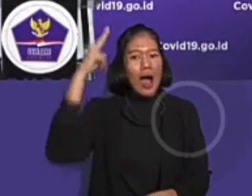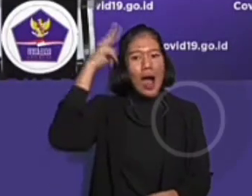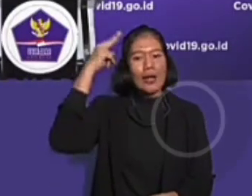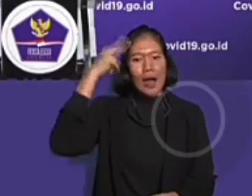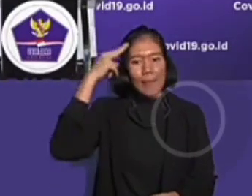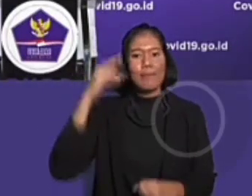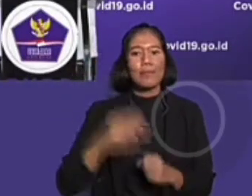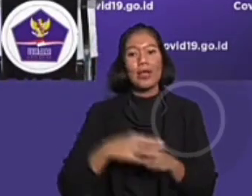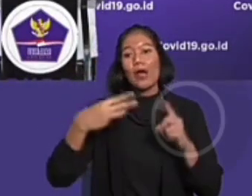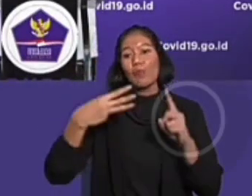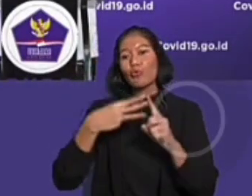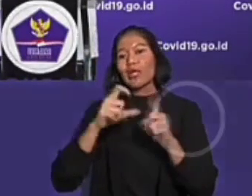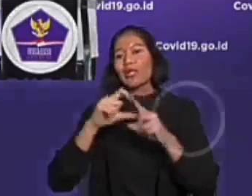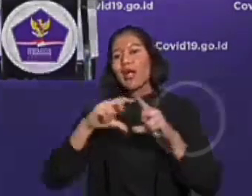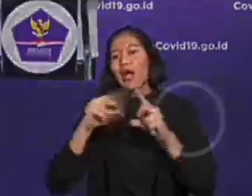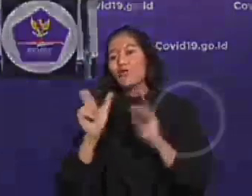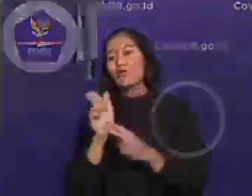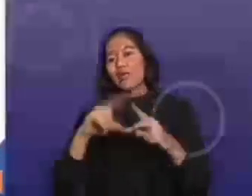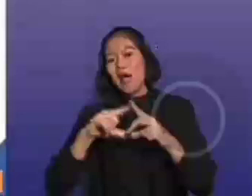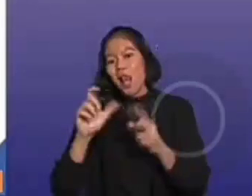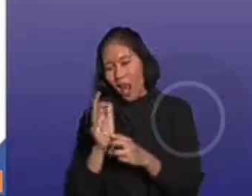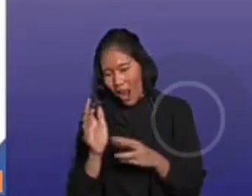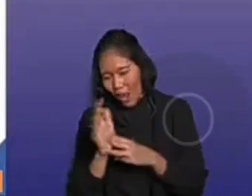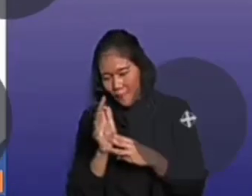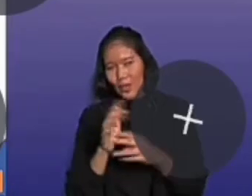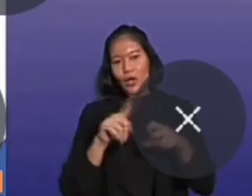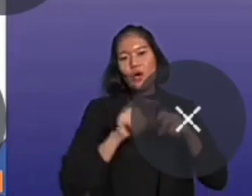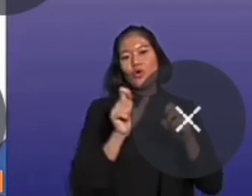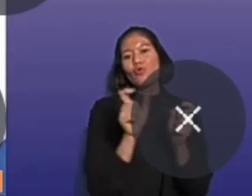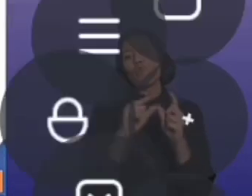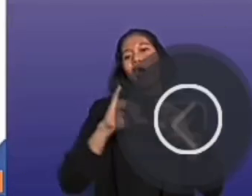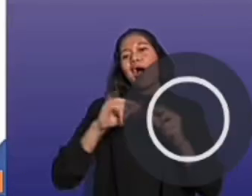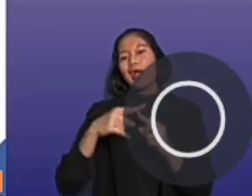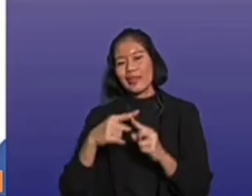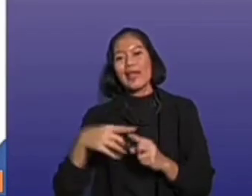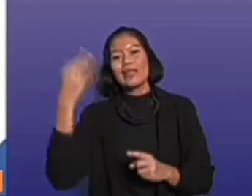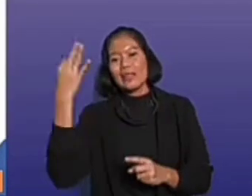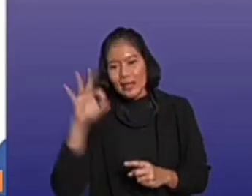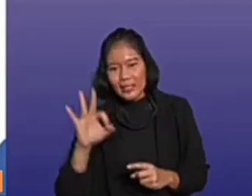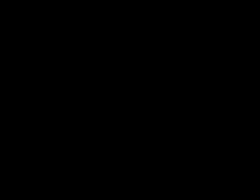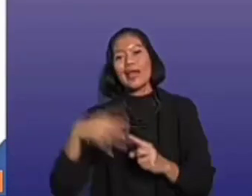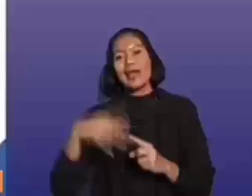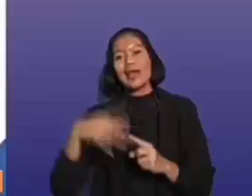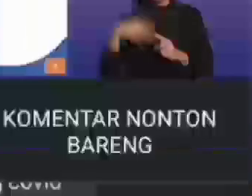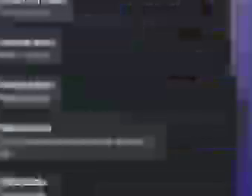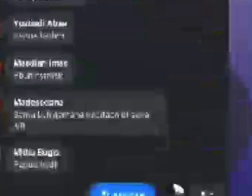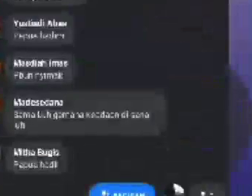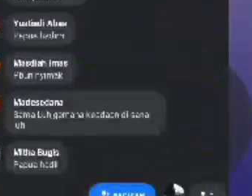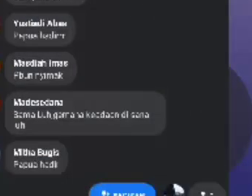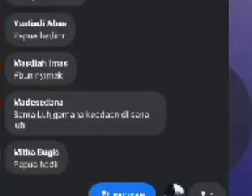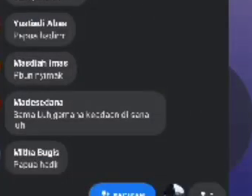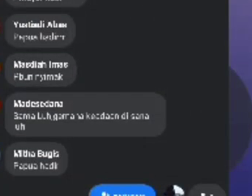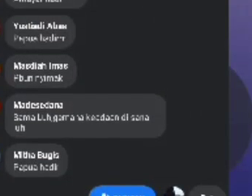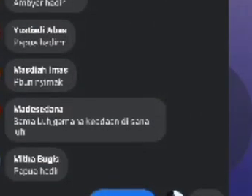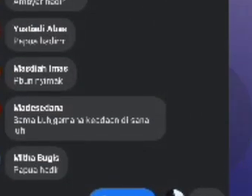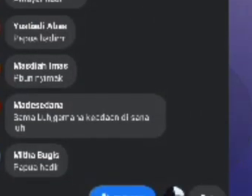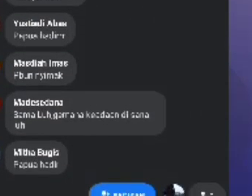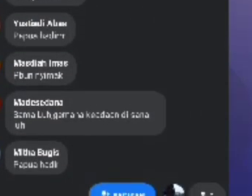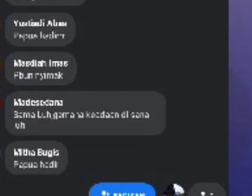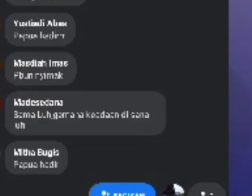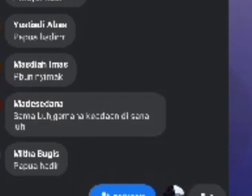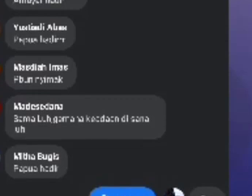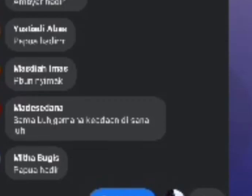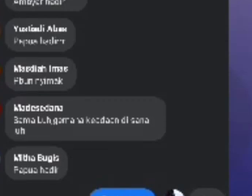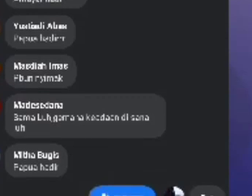Darussalam, Jordania, Kuwait, Italia, Inggris, Spanyol, Prancis, Jepang, Polandia, dan